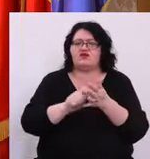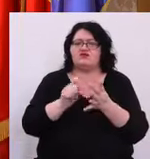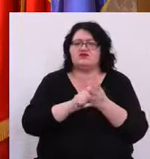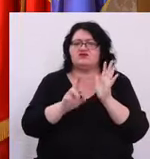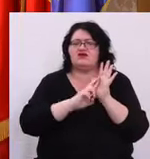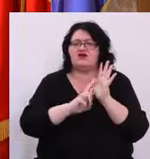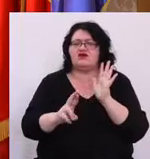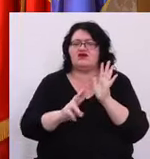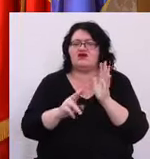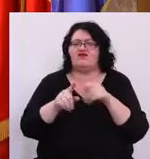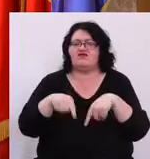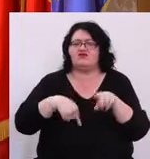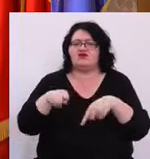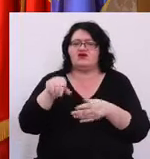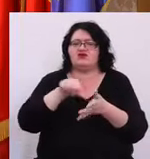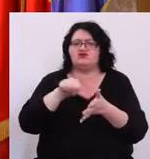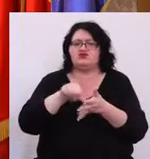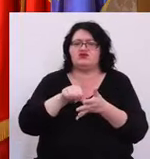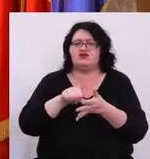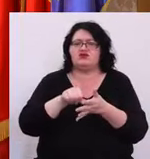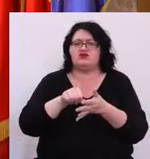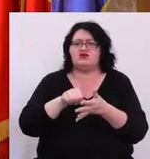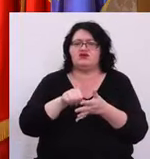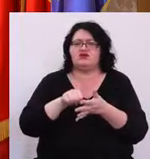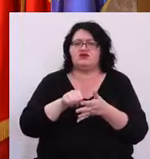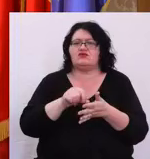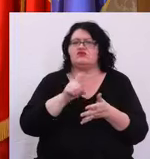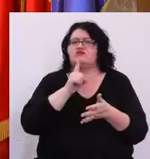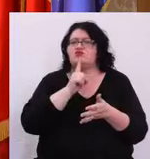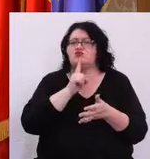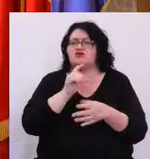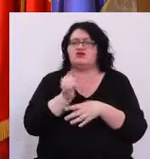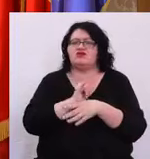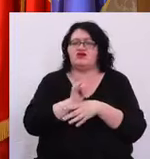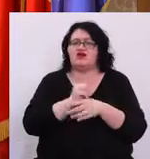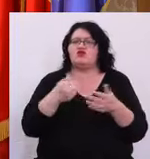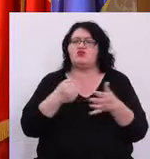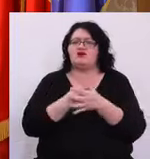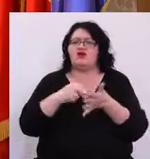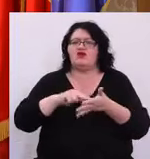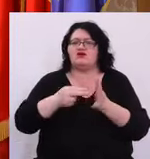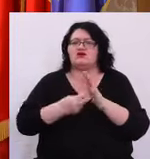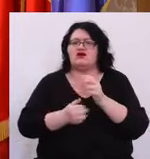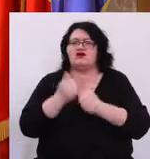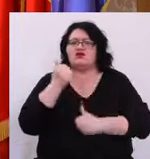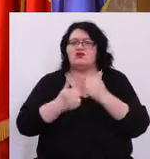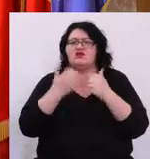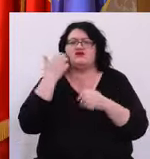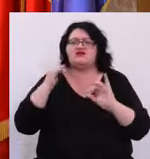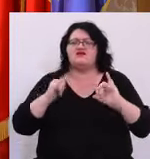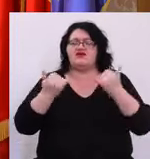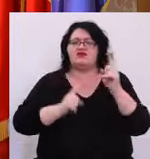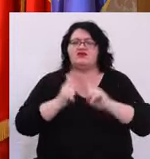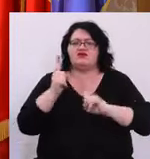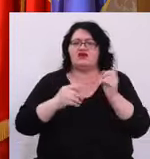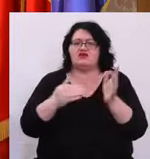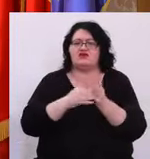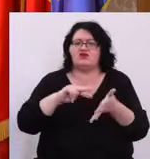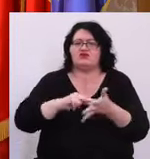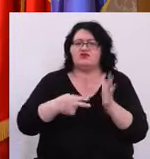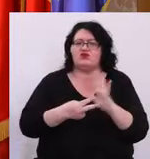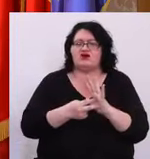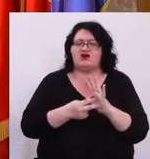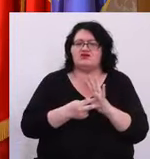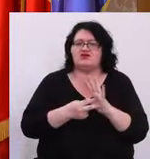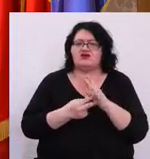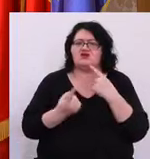regulamentul de funcționare al centrului că veți numi un director interimar Până la organizarea concursului când se va întâmpla asta Pentru că dacă trebuie să organizați